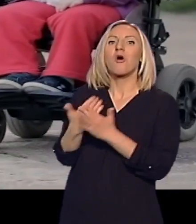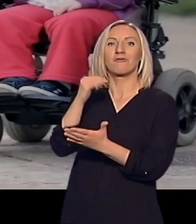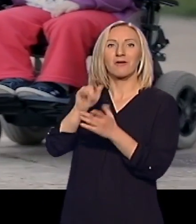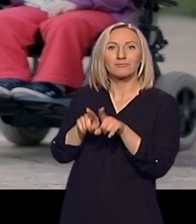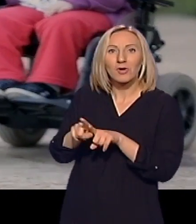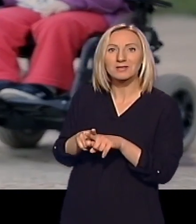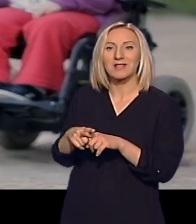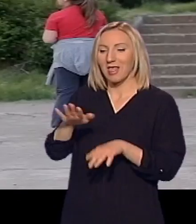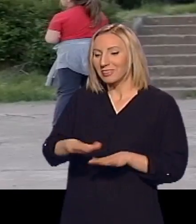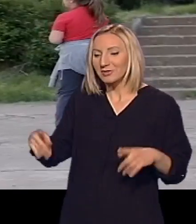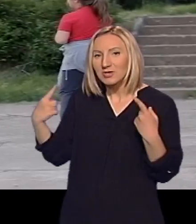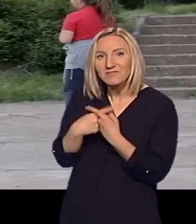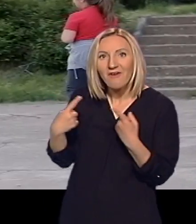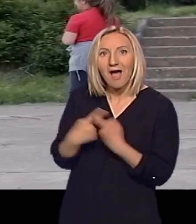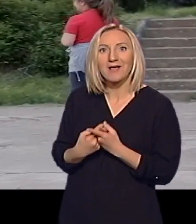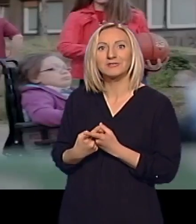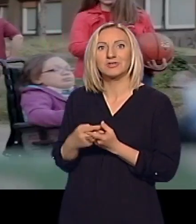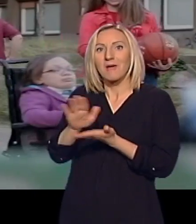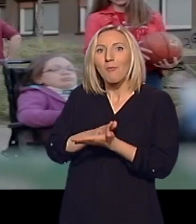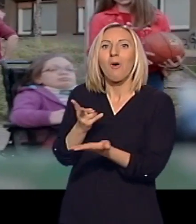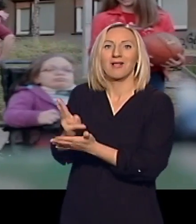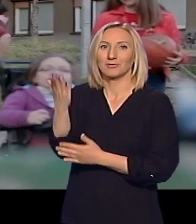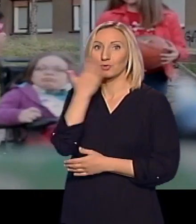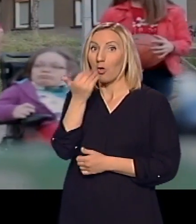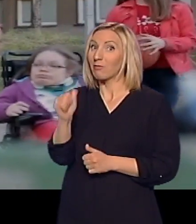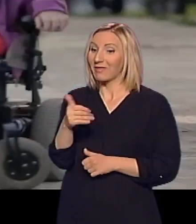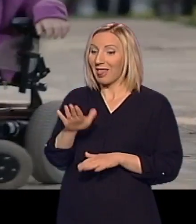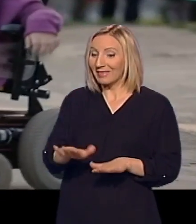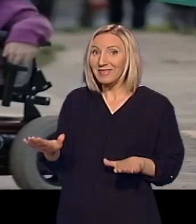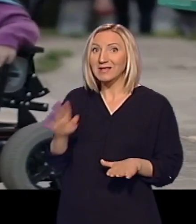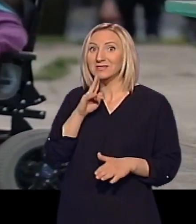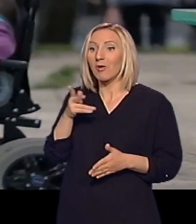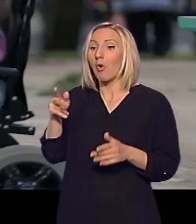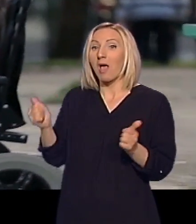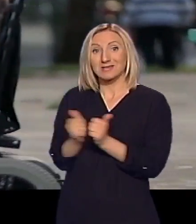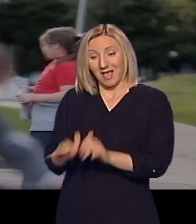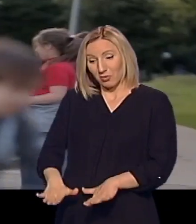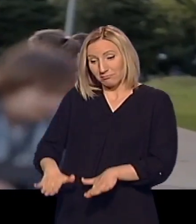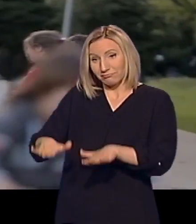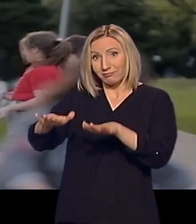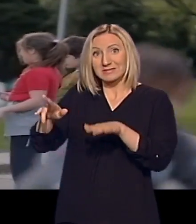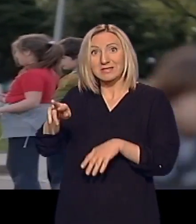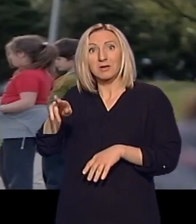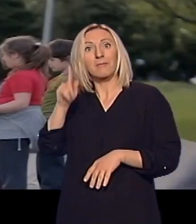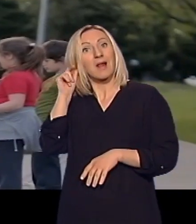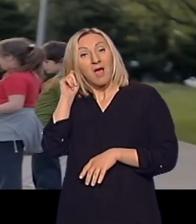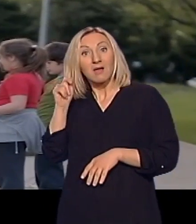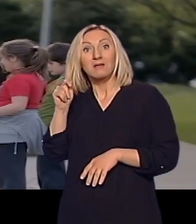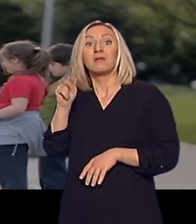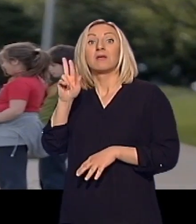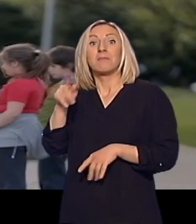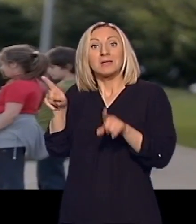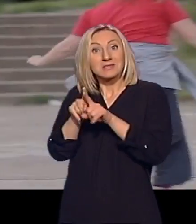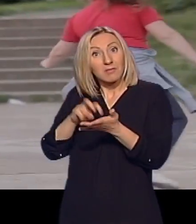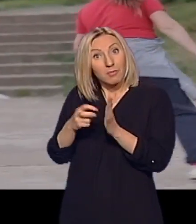dečje svađe, polazak u školu. Da li deca koje odrastaju sa bratom ili sestrom, koji imaju neki problem, prolaze kroz isto?